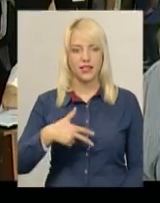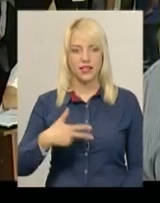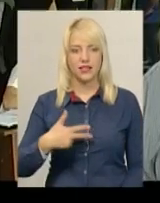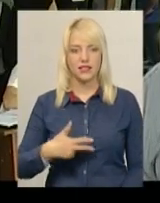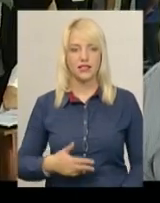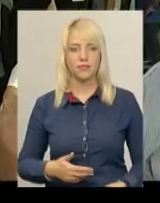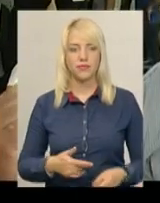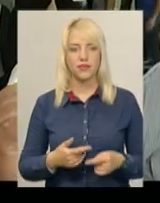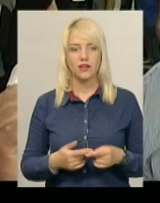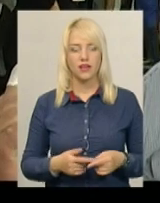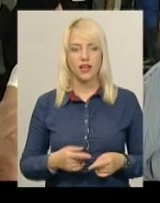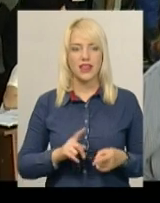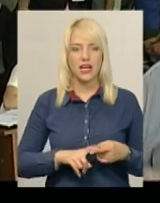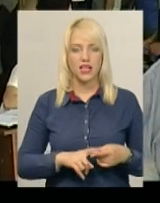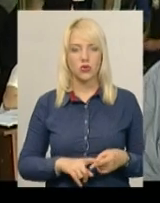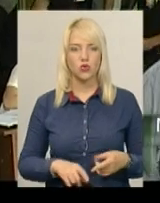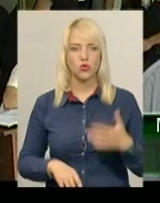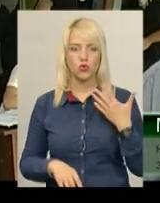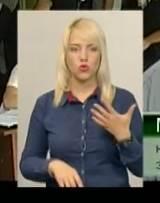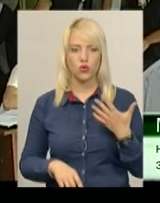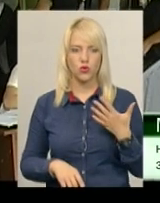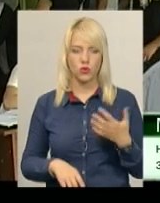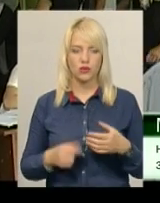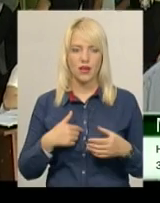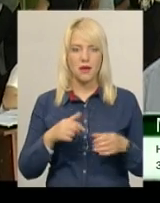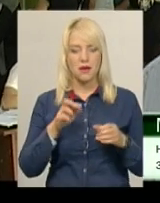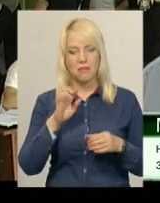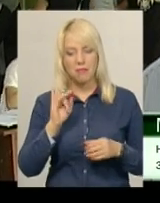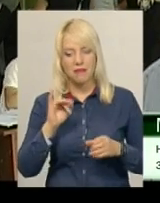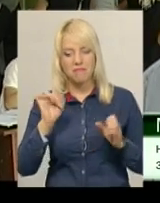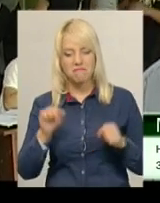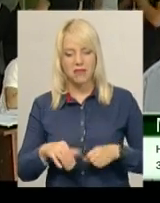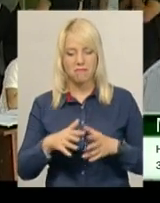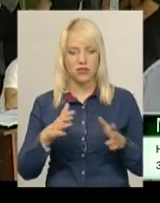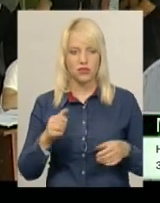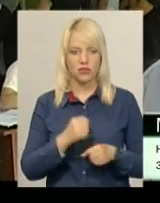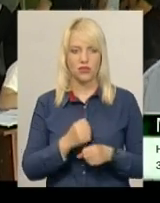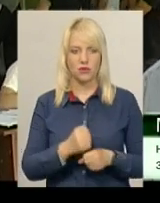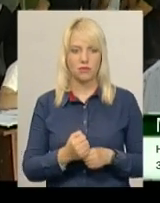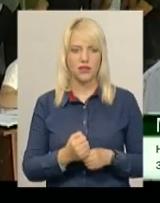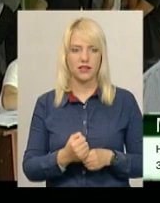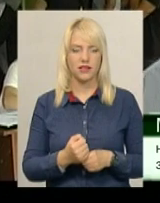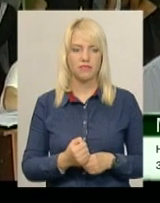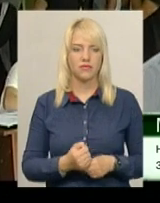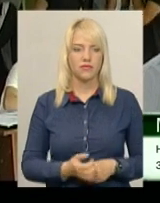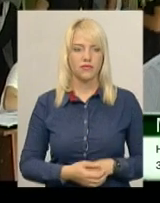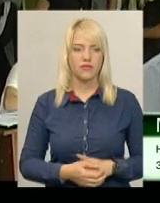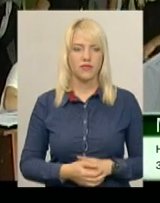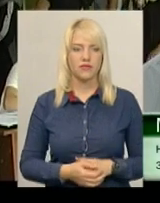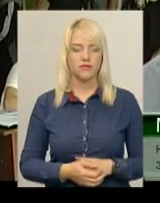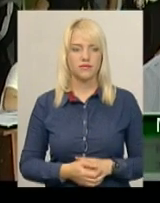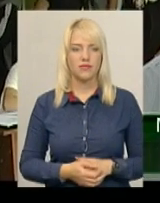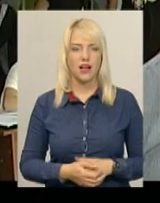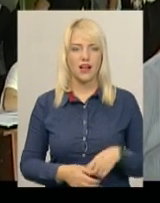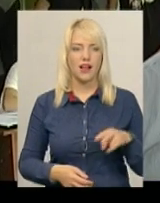Я на цю руку, я міг би цією рукою більше зробити, але мені зараз щось сорівнюватися другий раз треба. То я з'явна